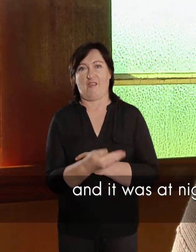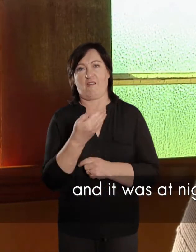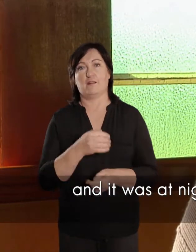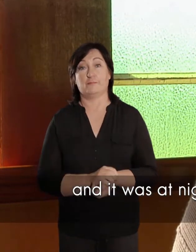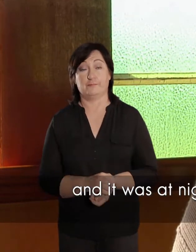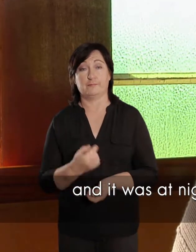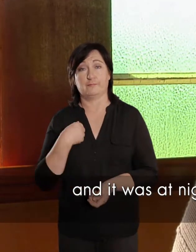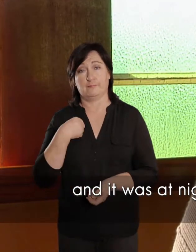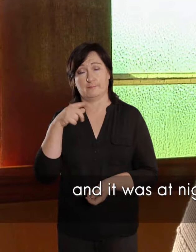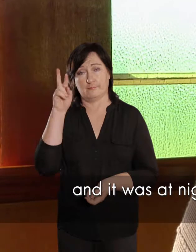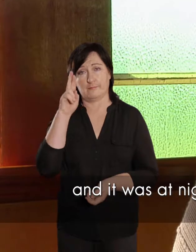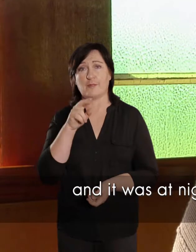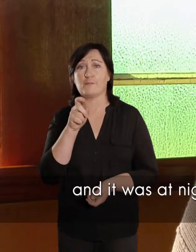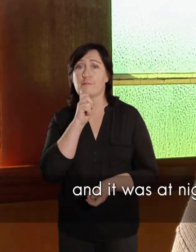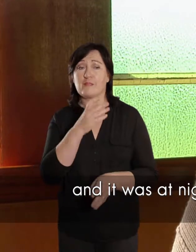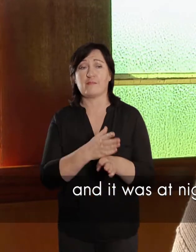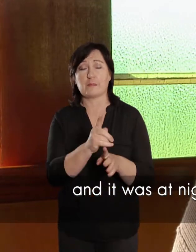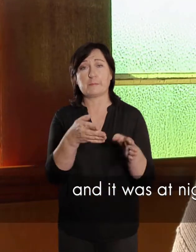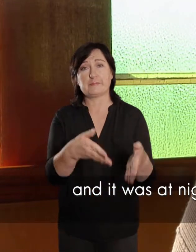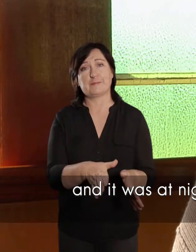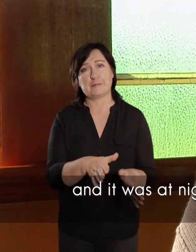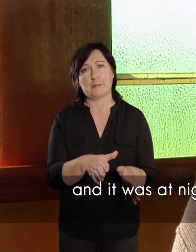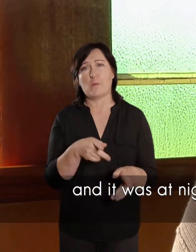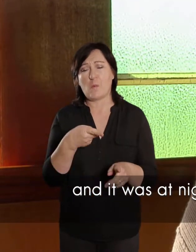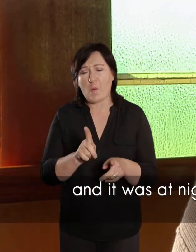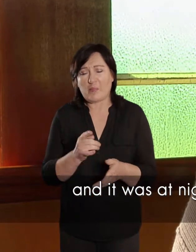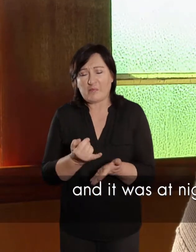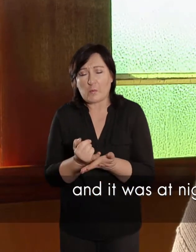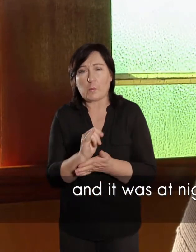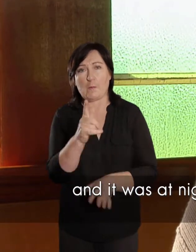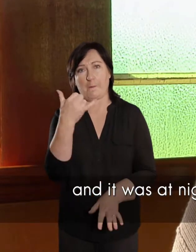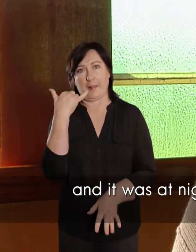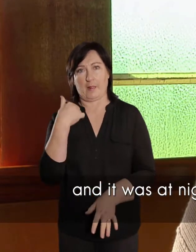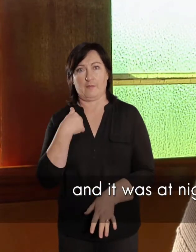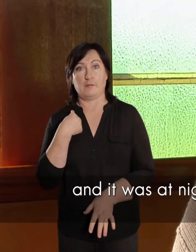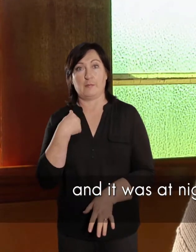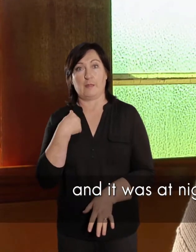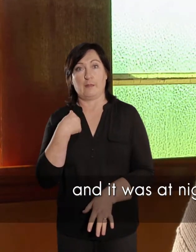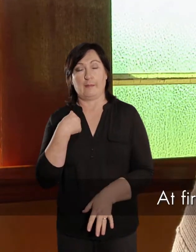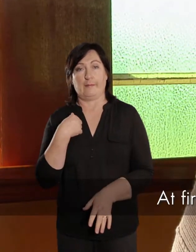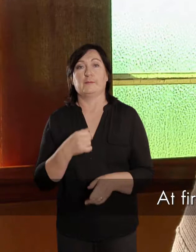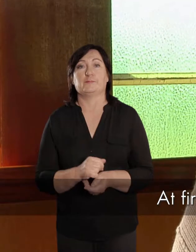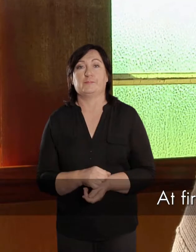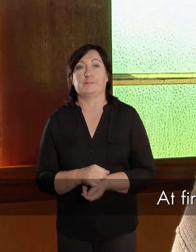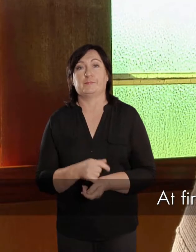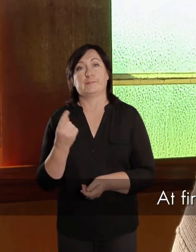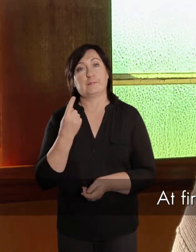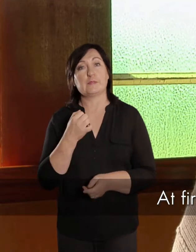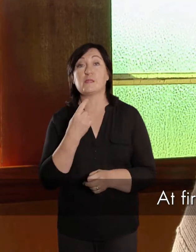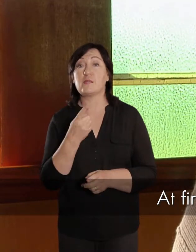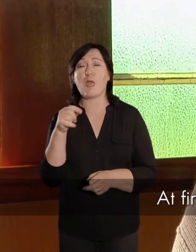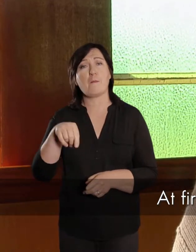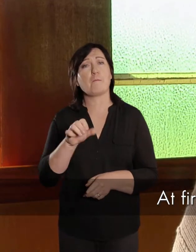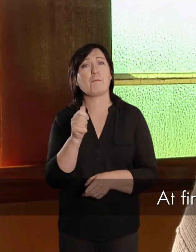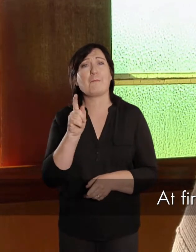die begrafenis ondernemer het vir my, die oogend baie vroeg, die vir ons gebel. En die eerste keer, die